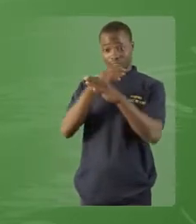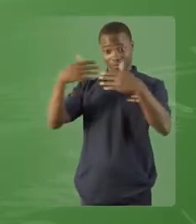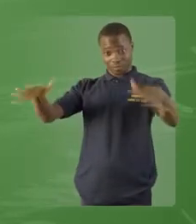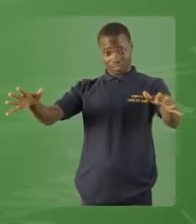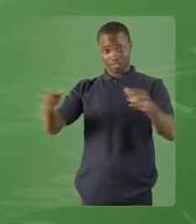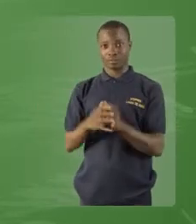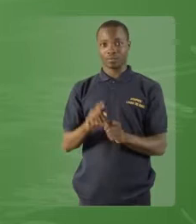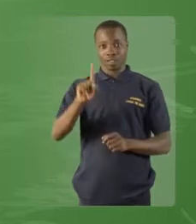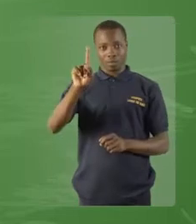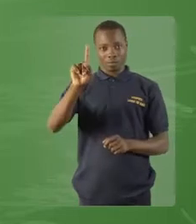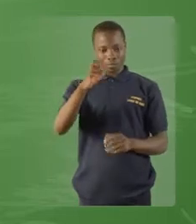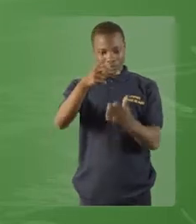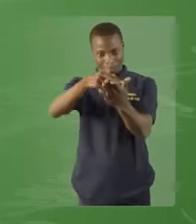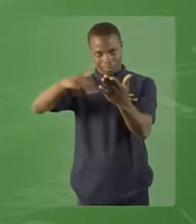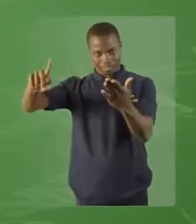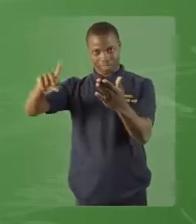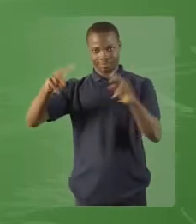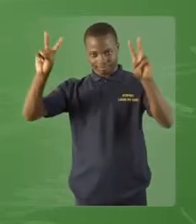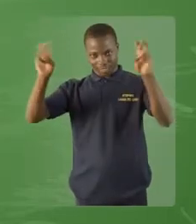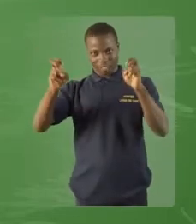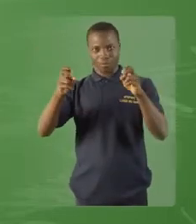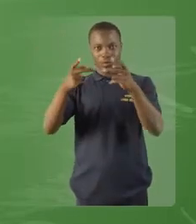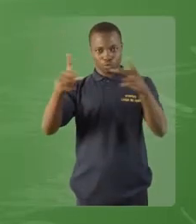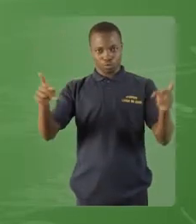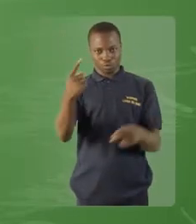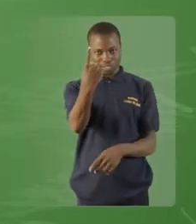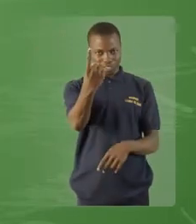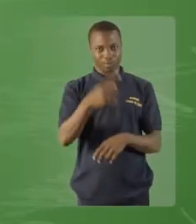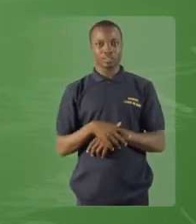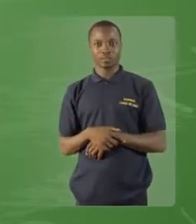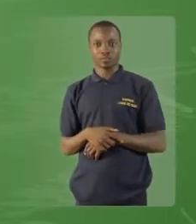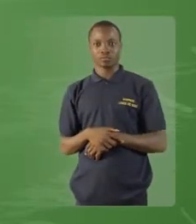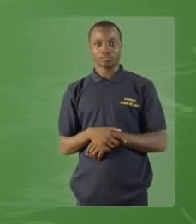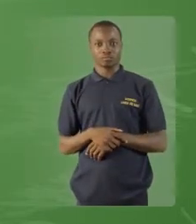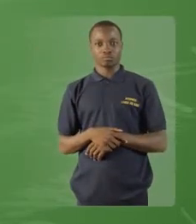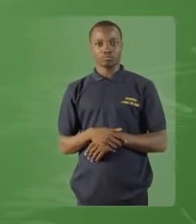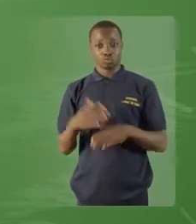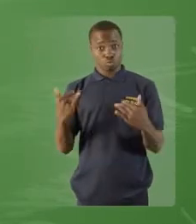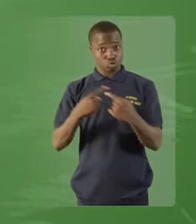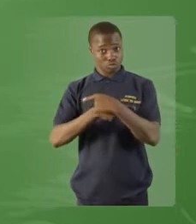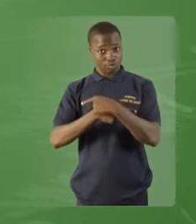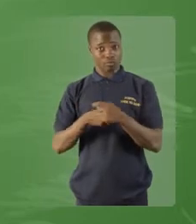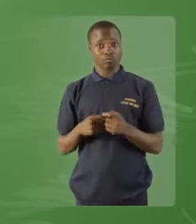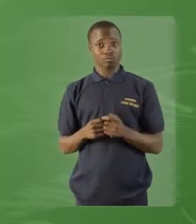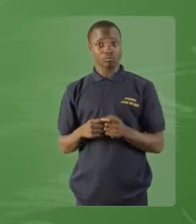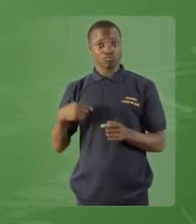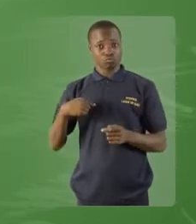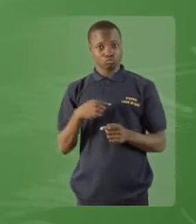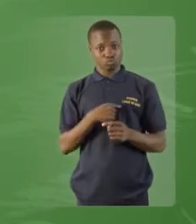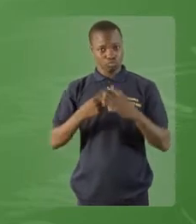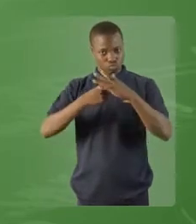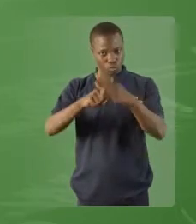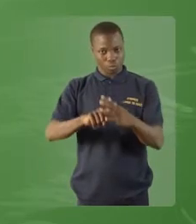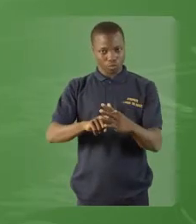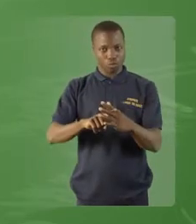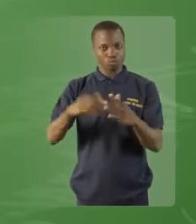le passé composé de l'indicatif ». Nous avons déjà terminé la première